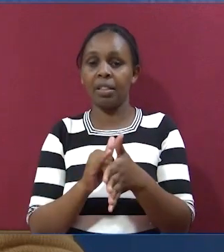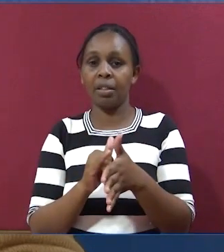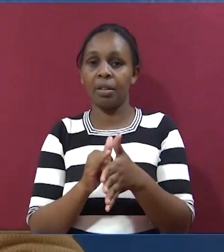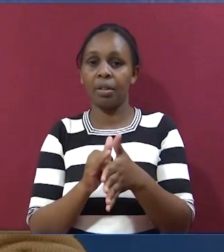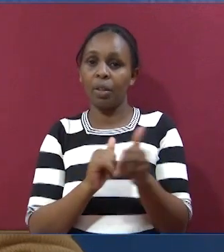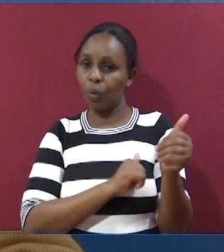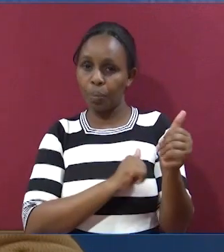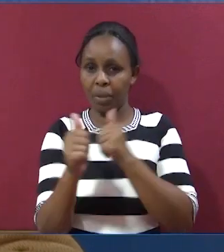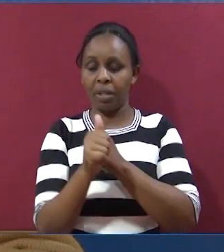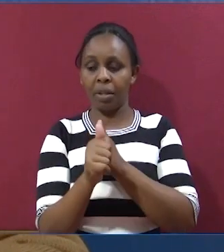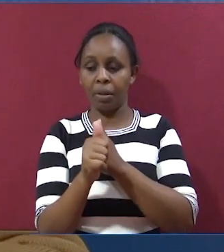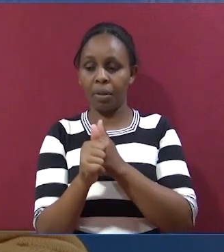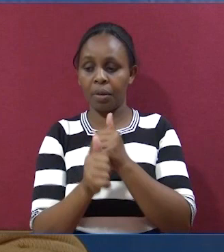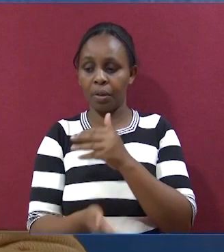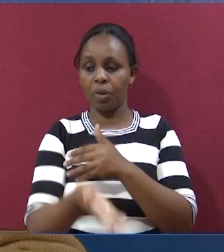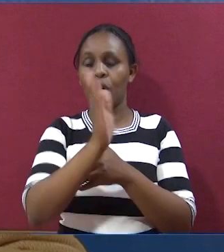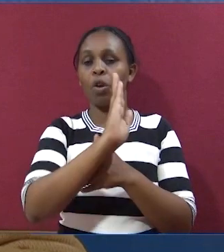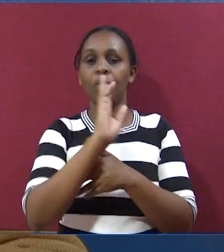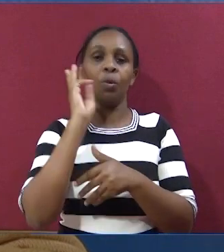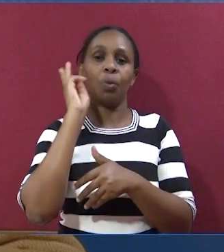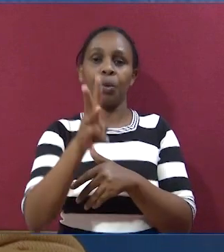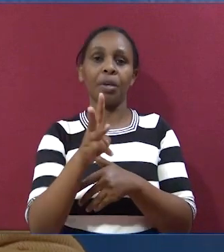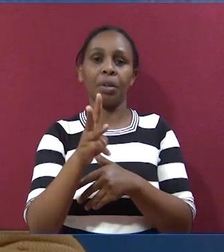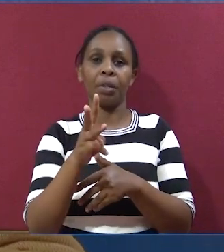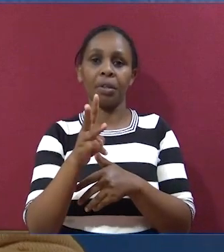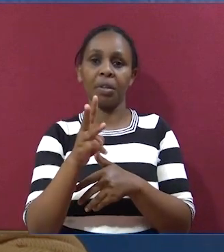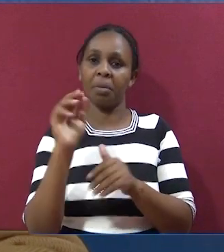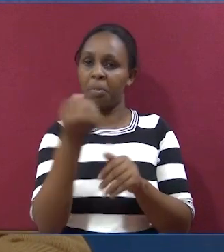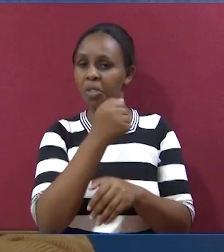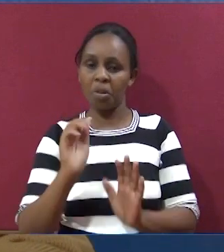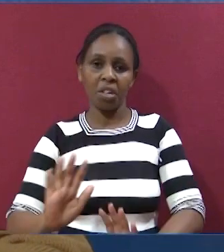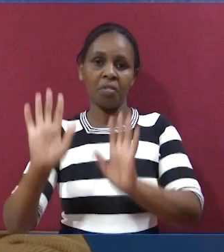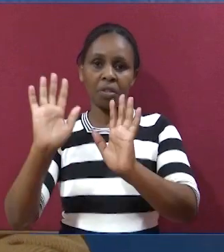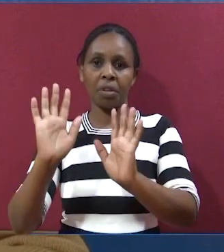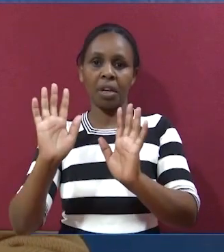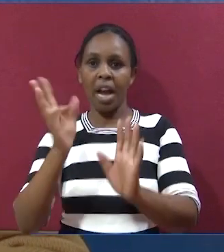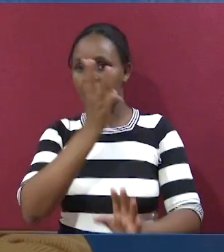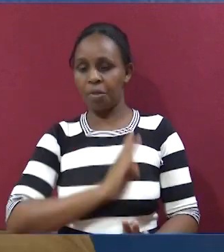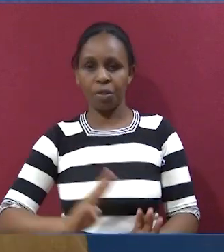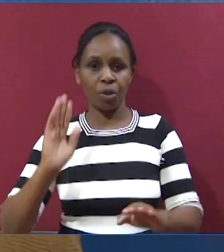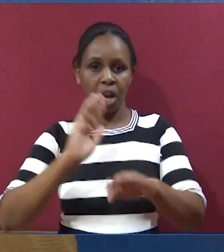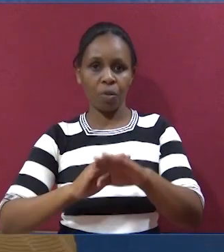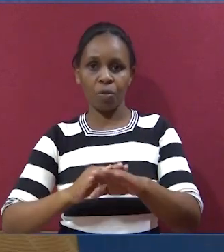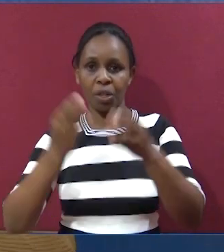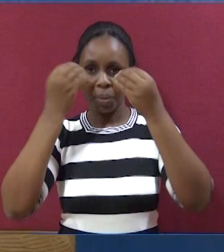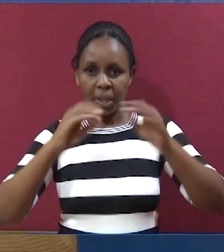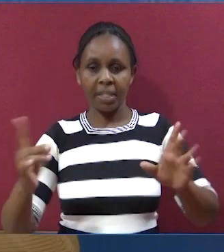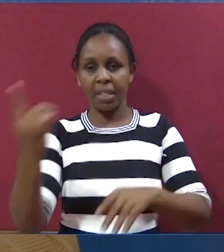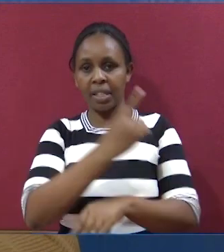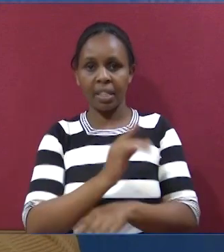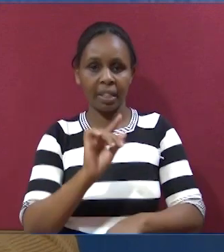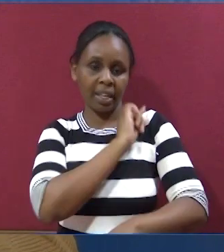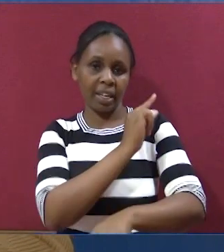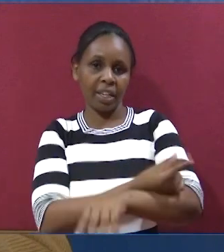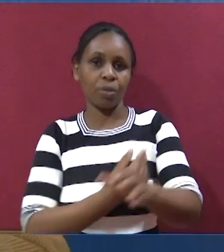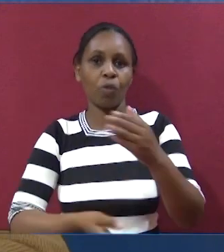Ilo kitaweza na kupita. Na mungu ataweza kukuatilia. Nina kutakia siku